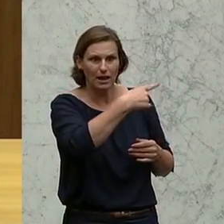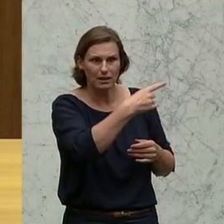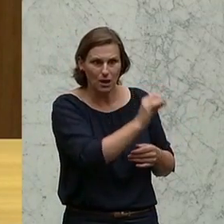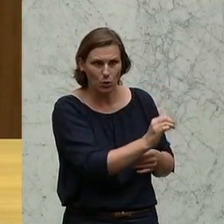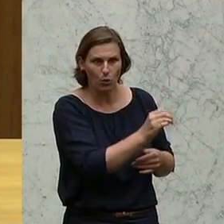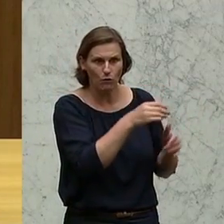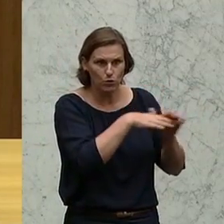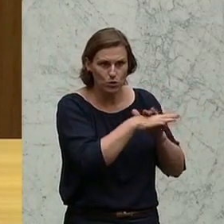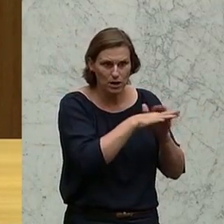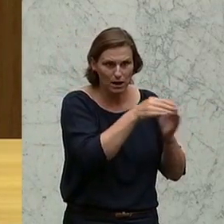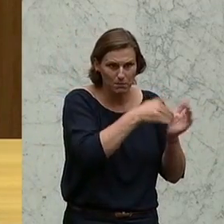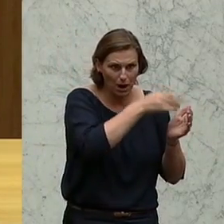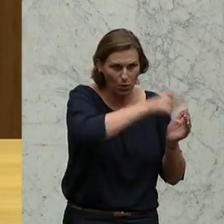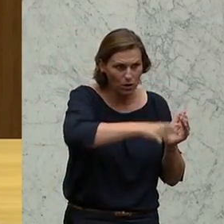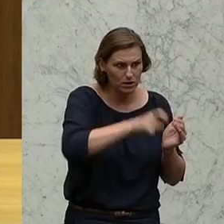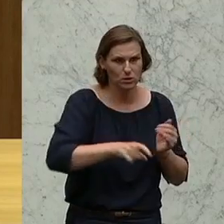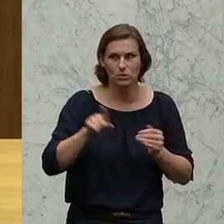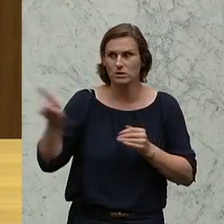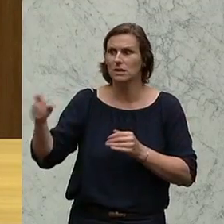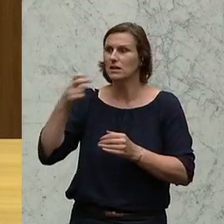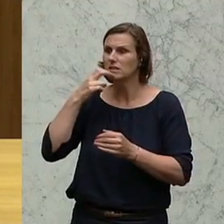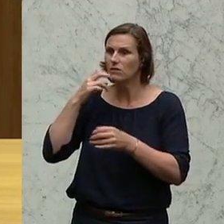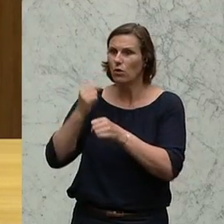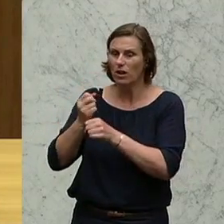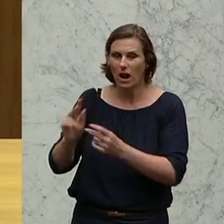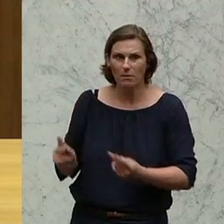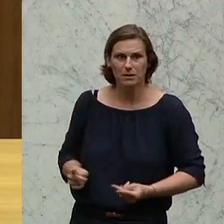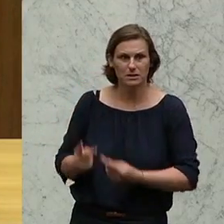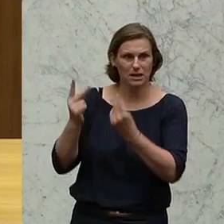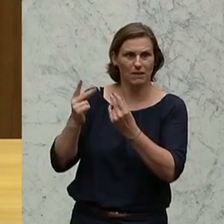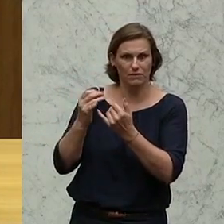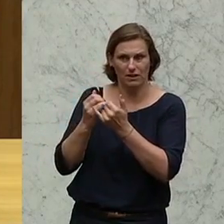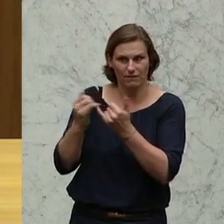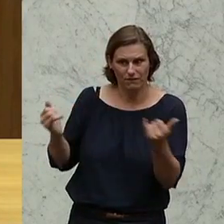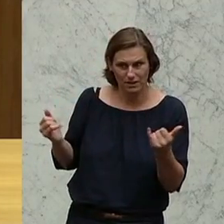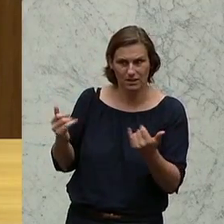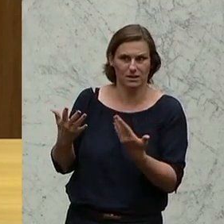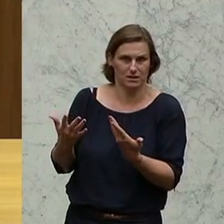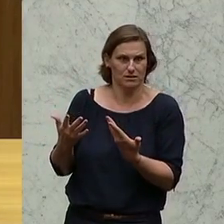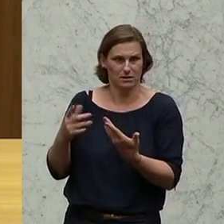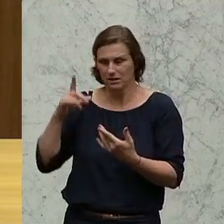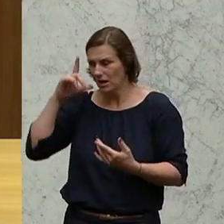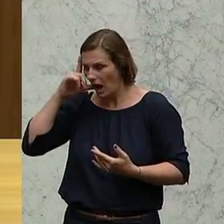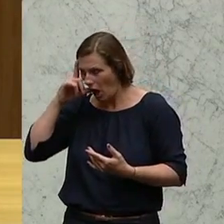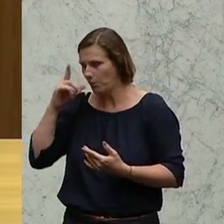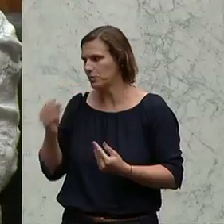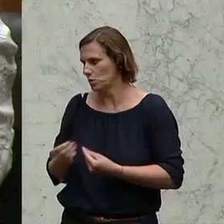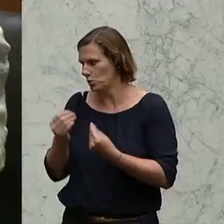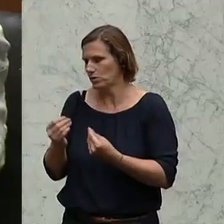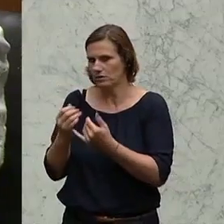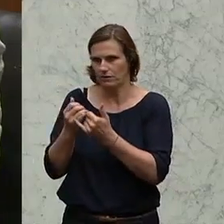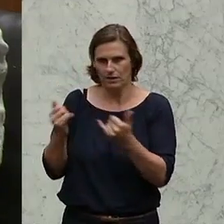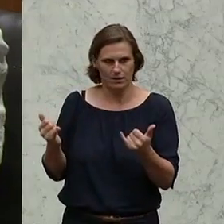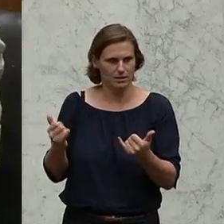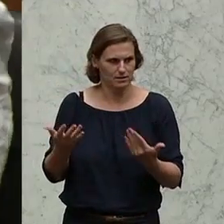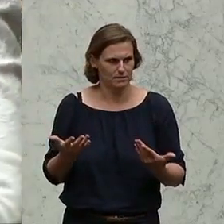wollen weiterhin den ungezügelten Zuzug, weil Sie brauchen die billigsten Arbeitskräfte für die IV. Und das ist der Hauptgrund, warum es nicht weitergeht. Und